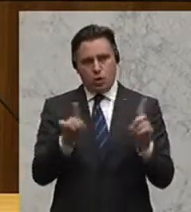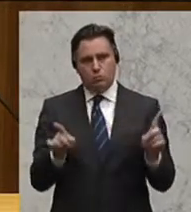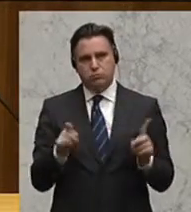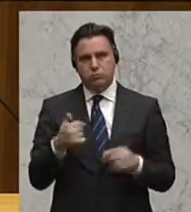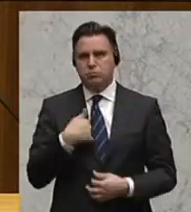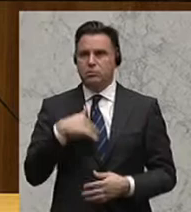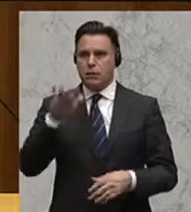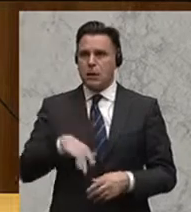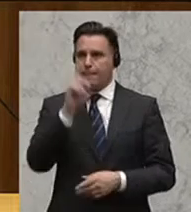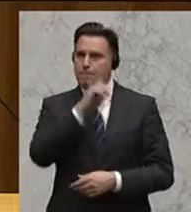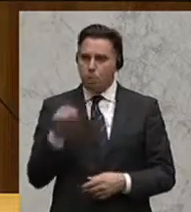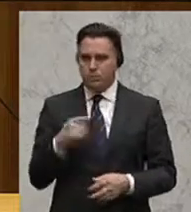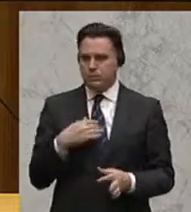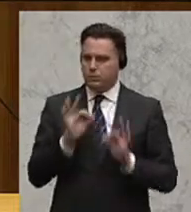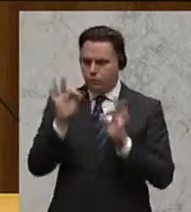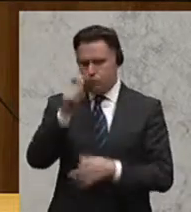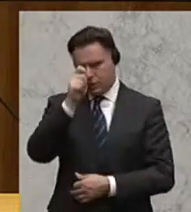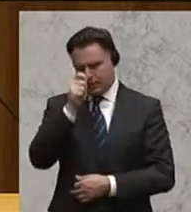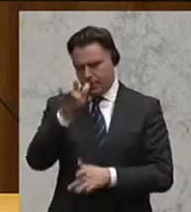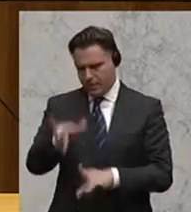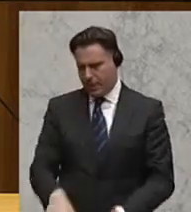zu unseren Polizistinnen und Polizisten. Dank.